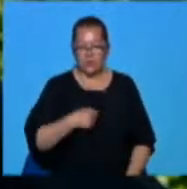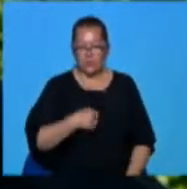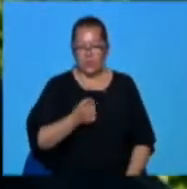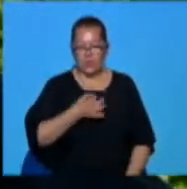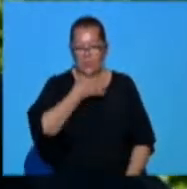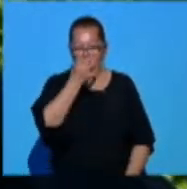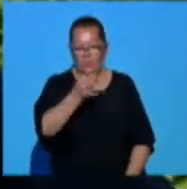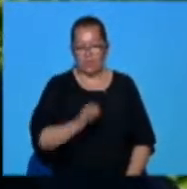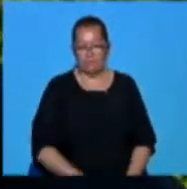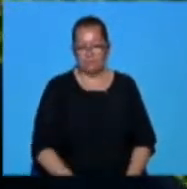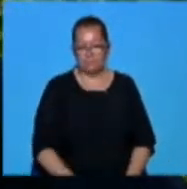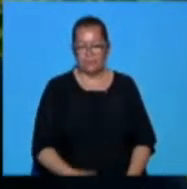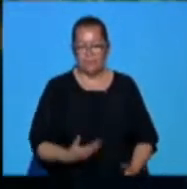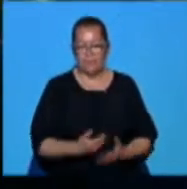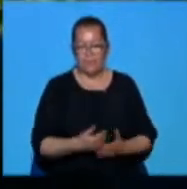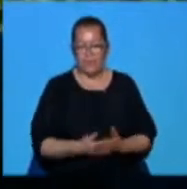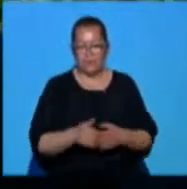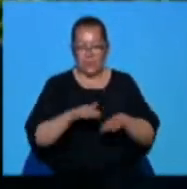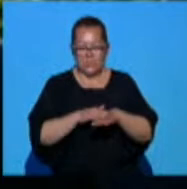vorbi. Din cauza gazelor.